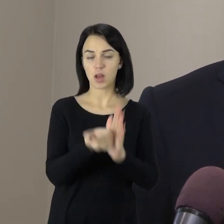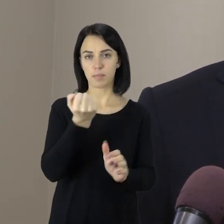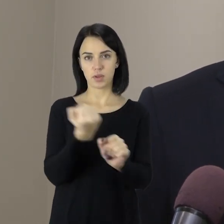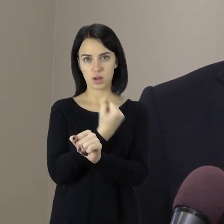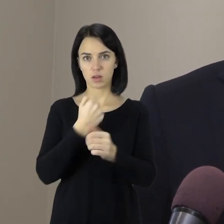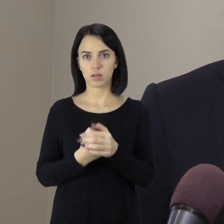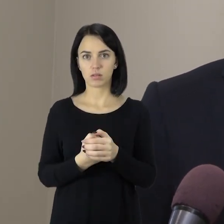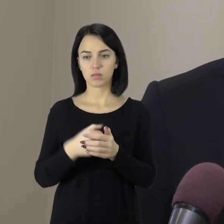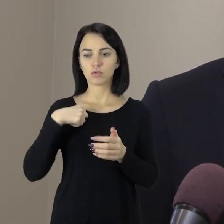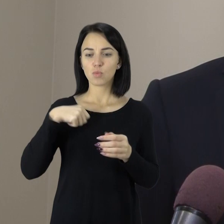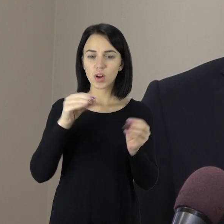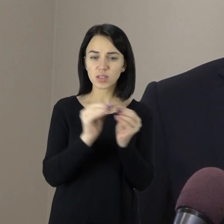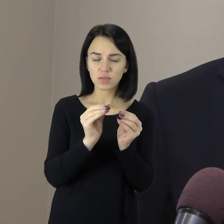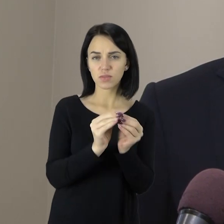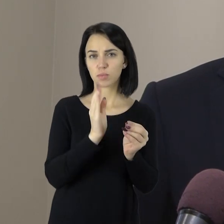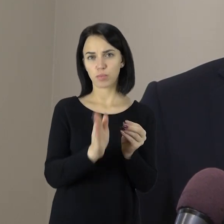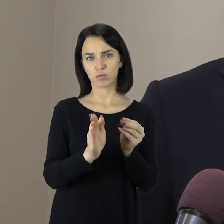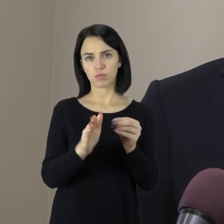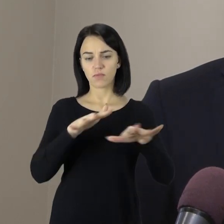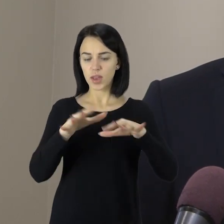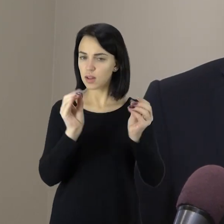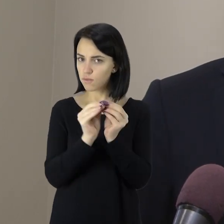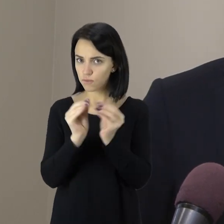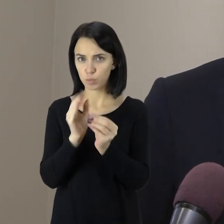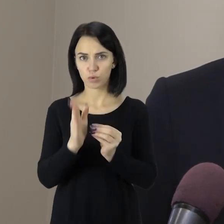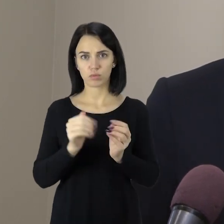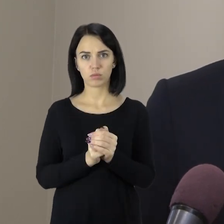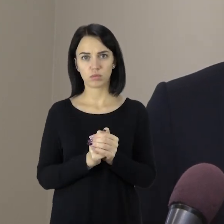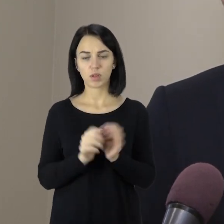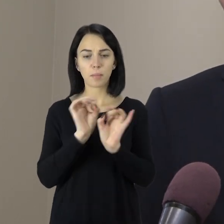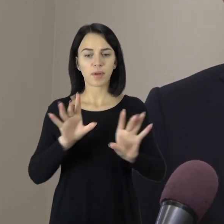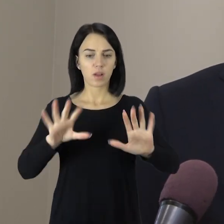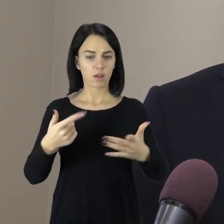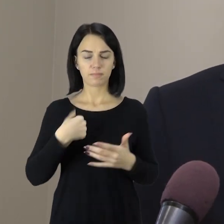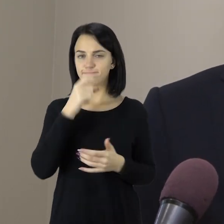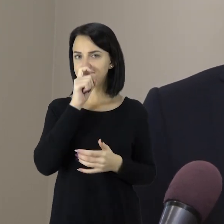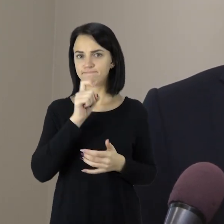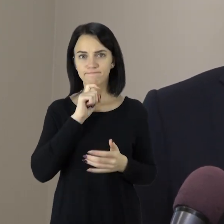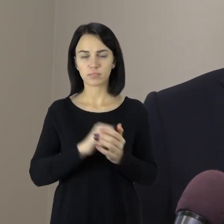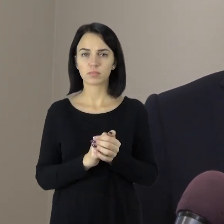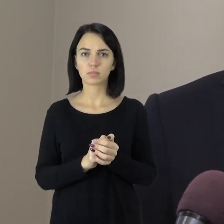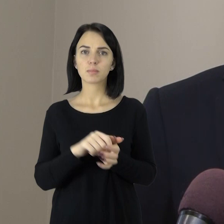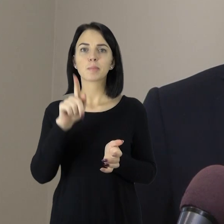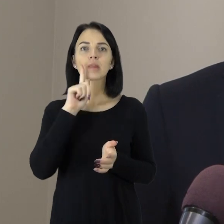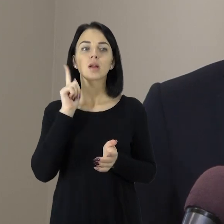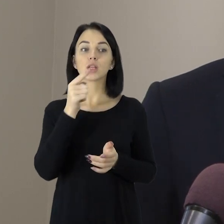žmonės tai tie patys. Tai nelabai suprantu, kur čia yra skirtumas ar neklausimas, nes turbūt ne